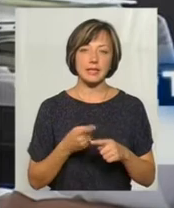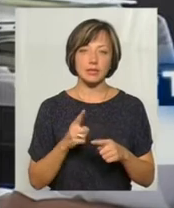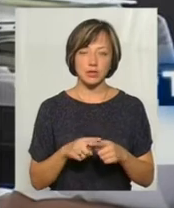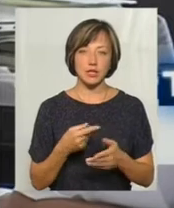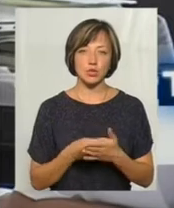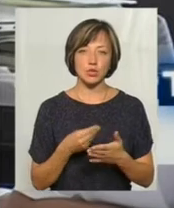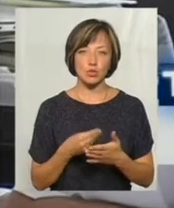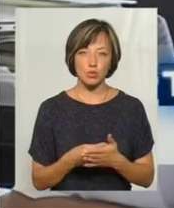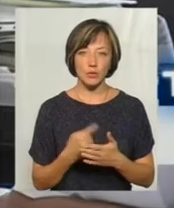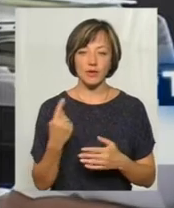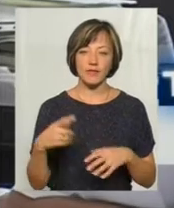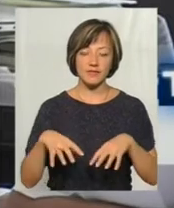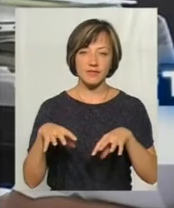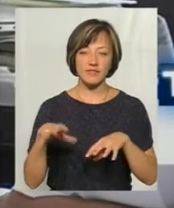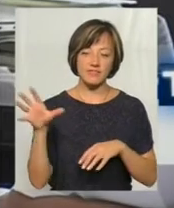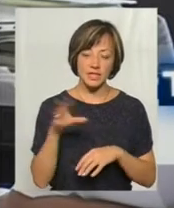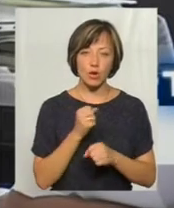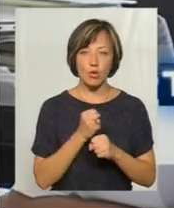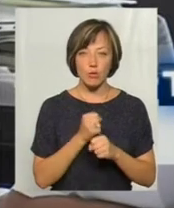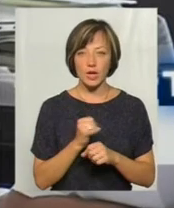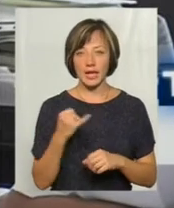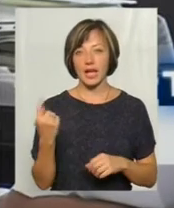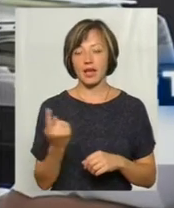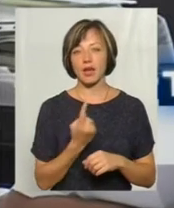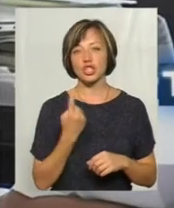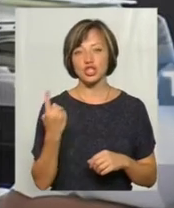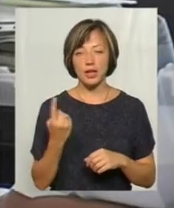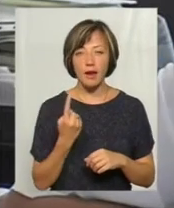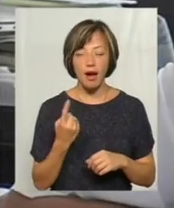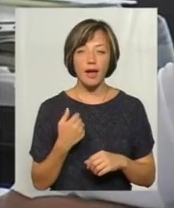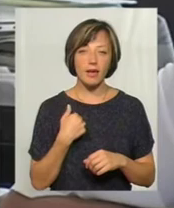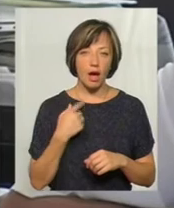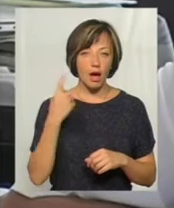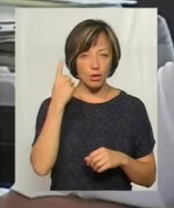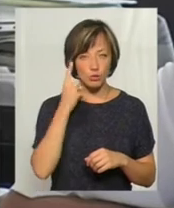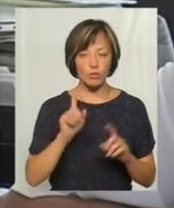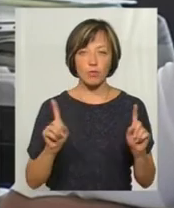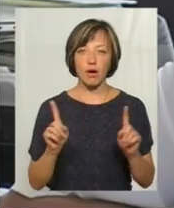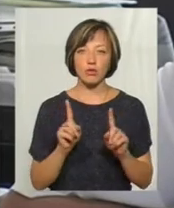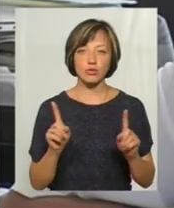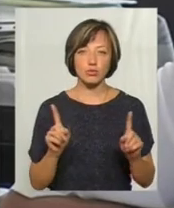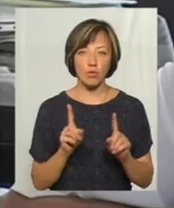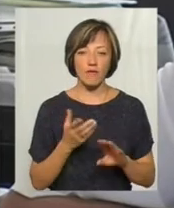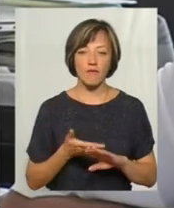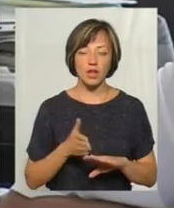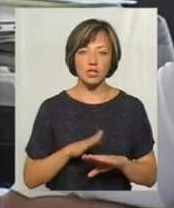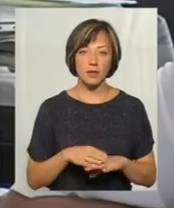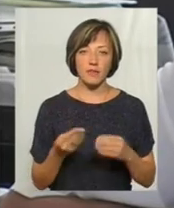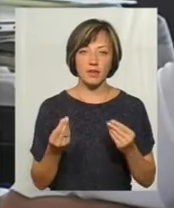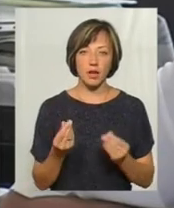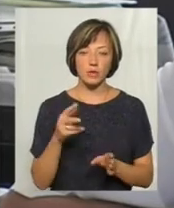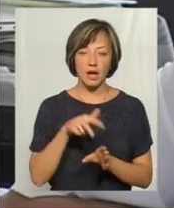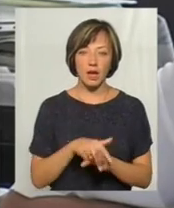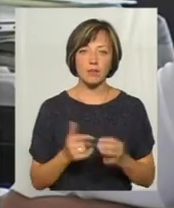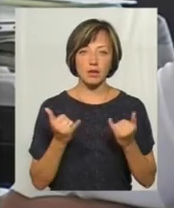вартості тих всіх робіт і самого комерційного приладу обліку. Так що я думаю, що важким фінансовим тягарем